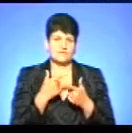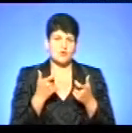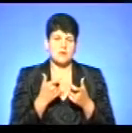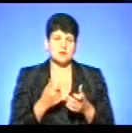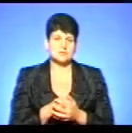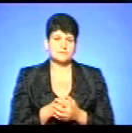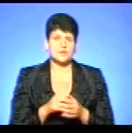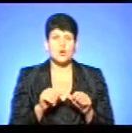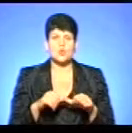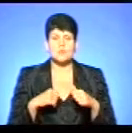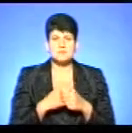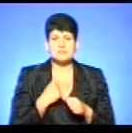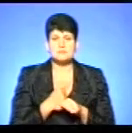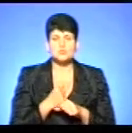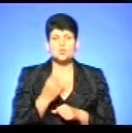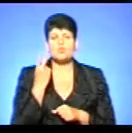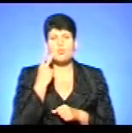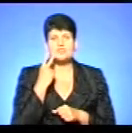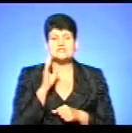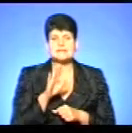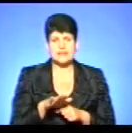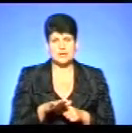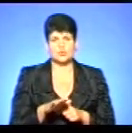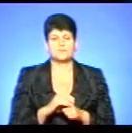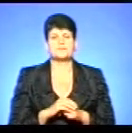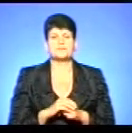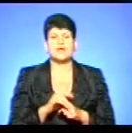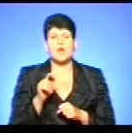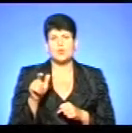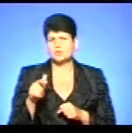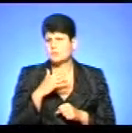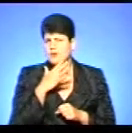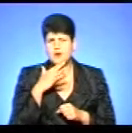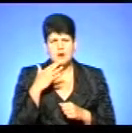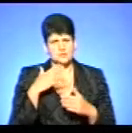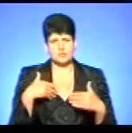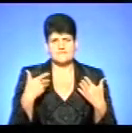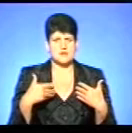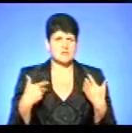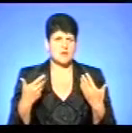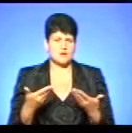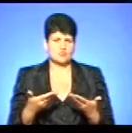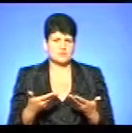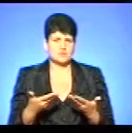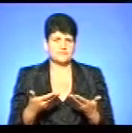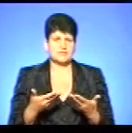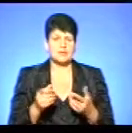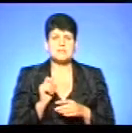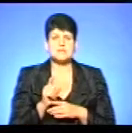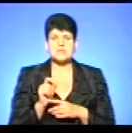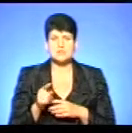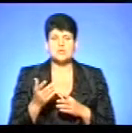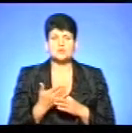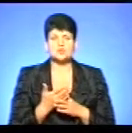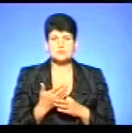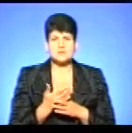Комісія працює постійно і на постійній основі. Люди дуже багато звертаються за призначенням, в тому числі,